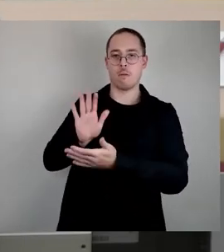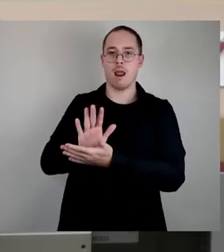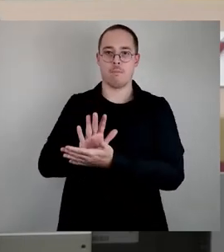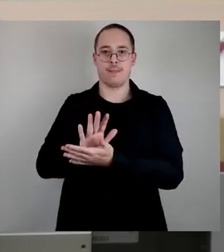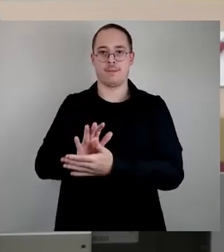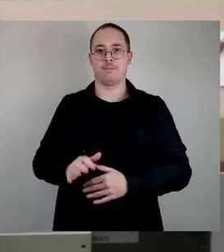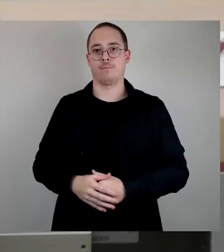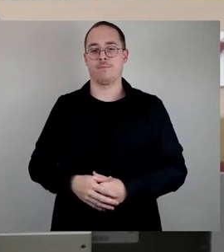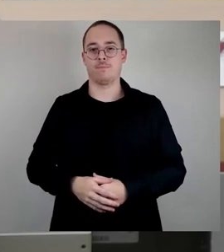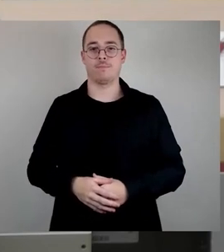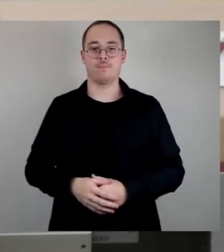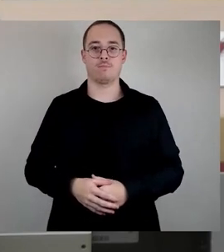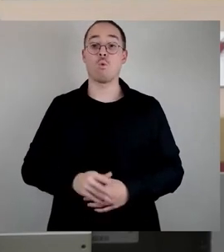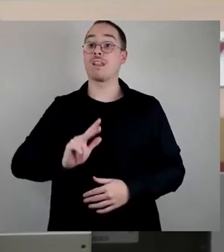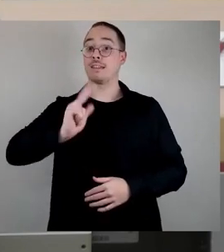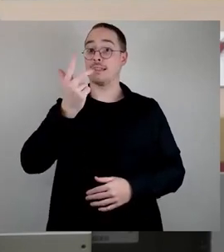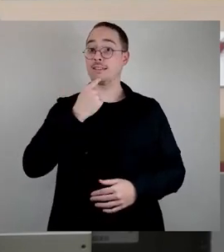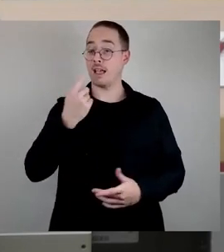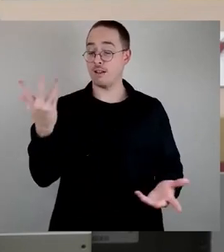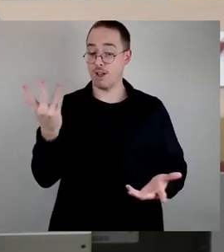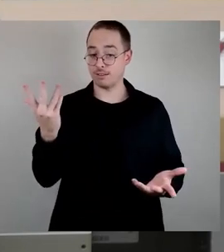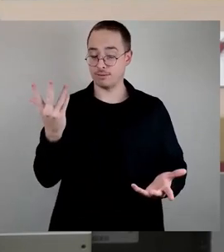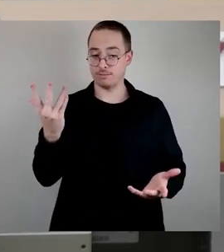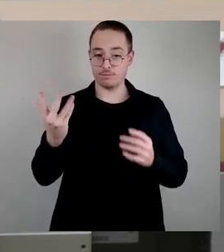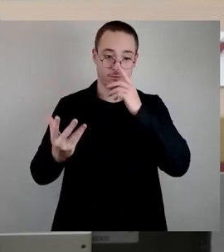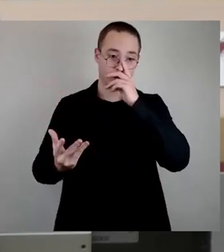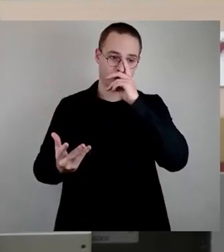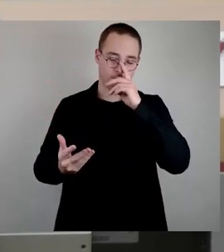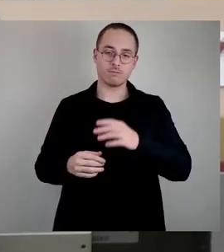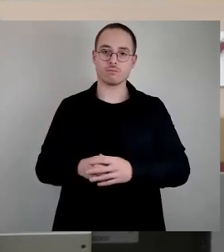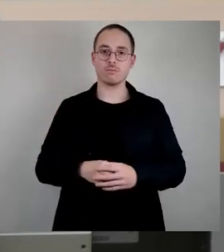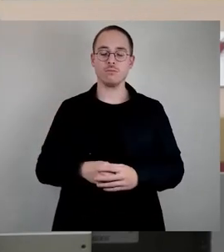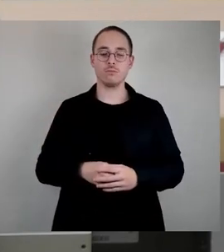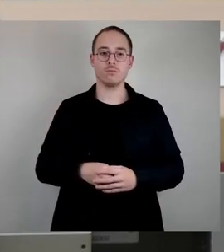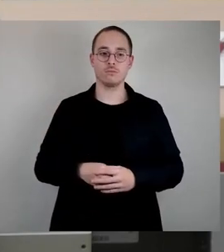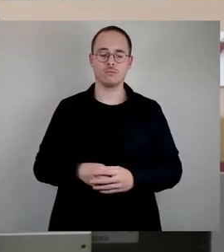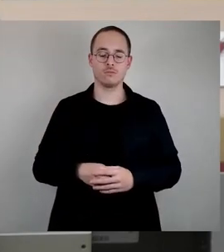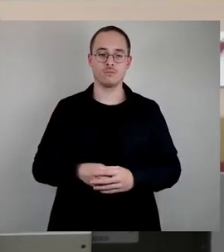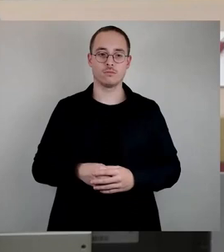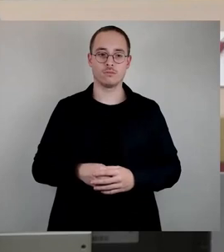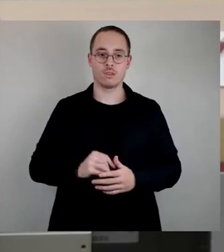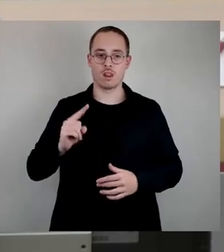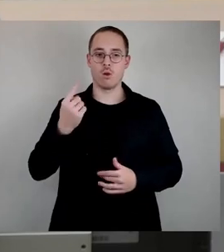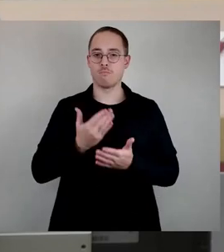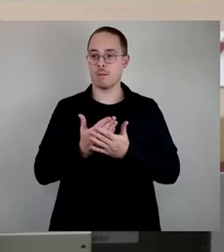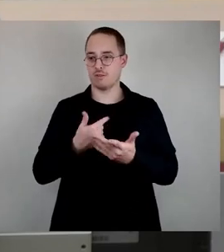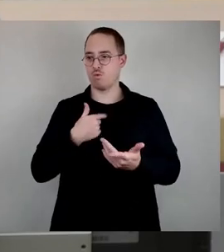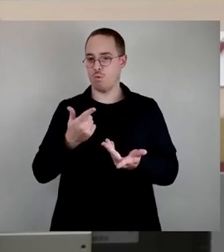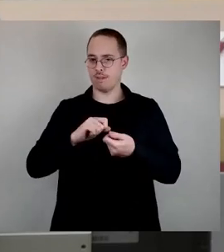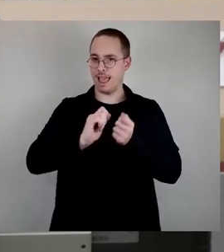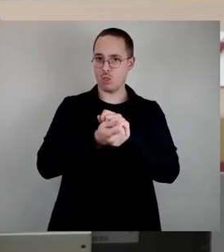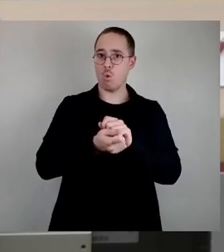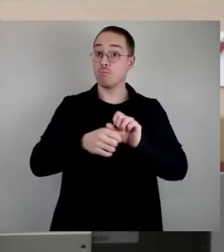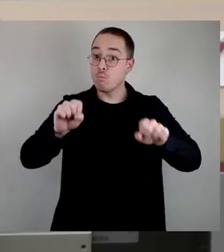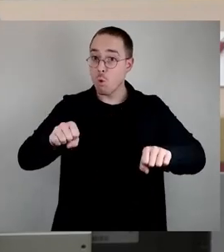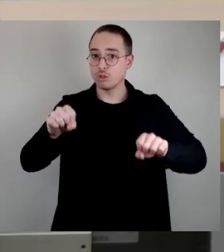Kernaussage vielleicht in dem Ganzen, wo sind auch aus der Sicht Veränderungen möglich, beziehungsweise wo werden wir